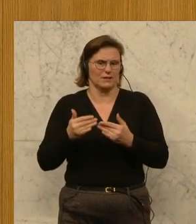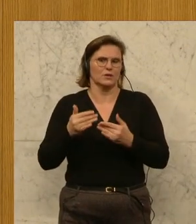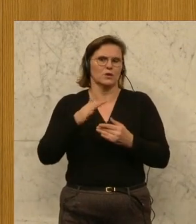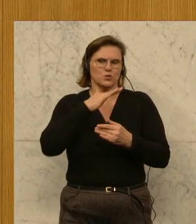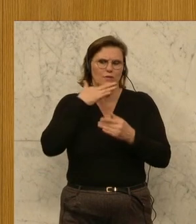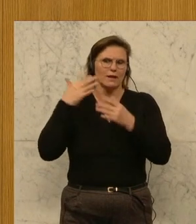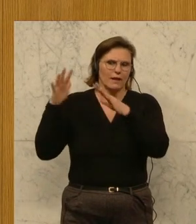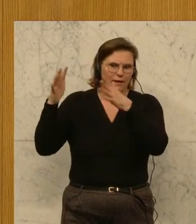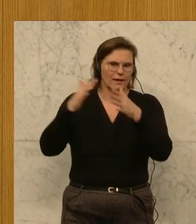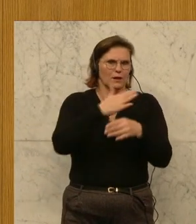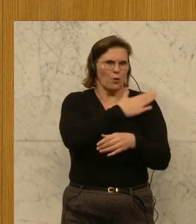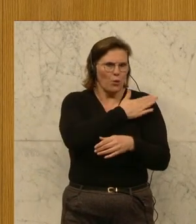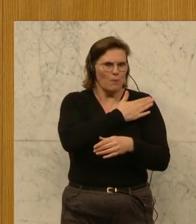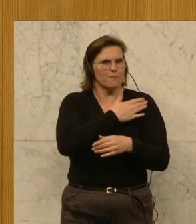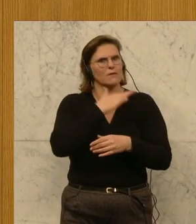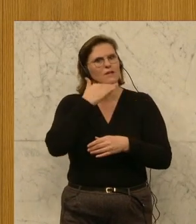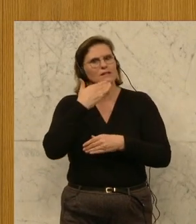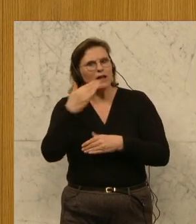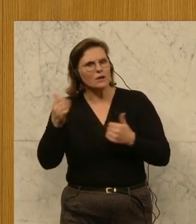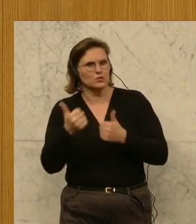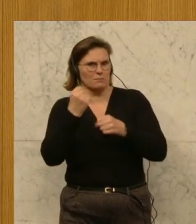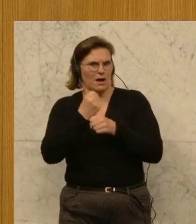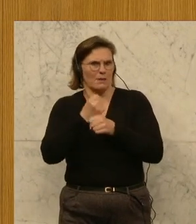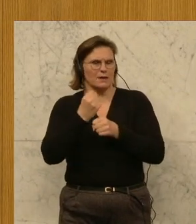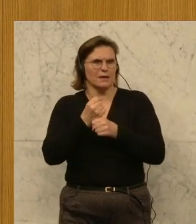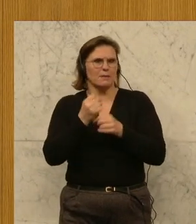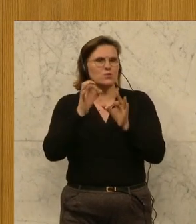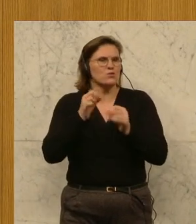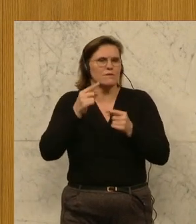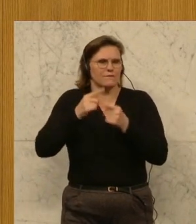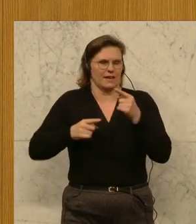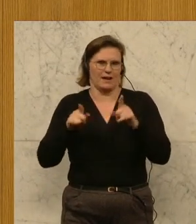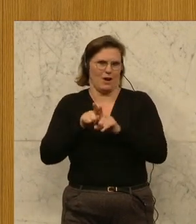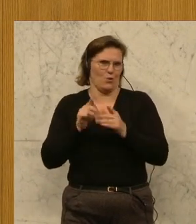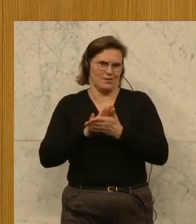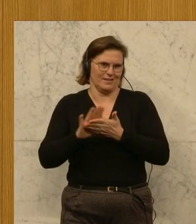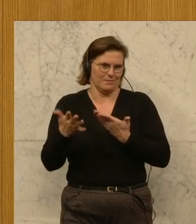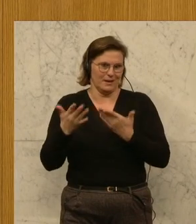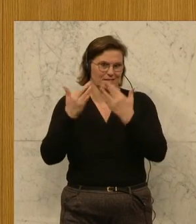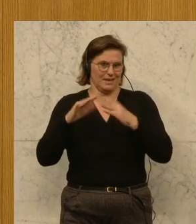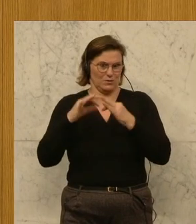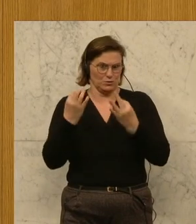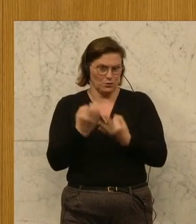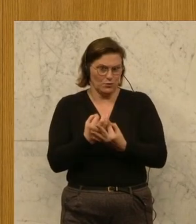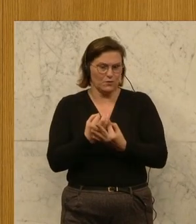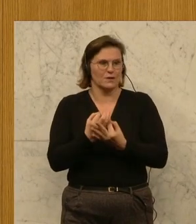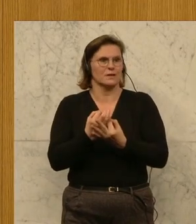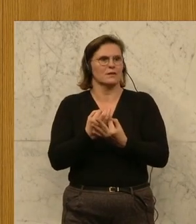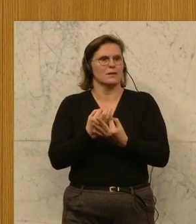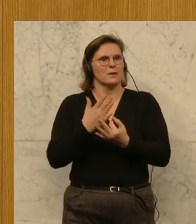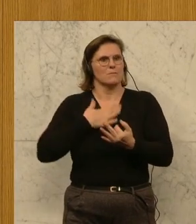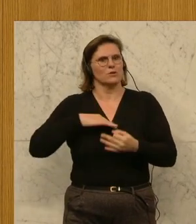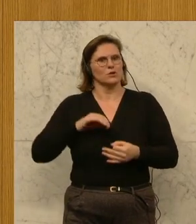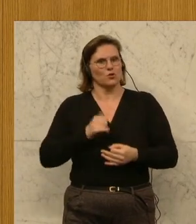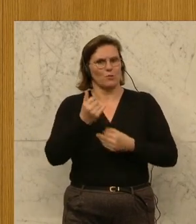den Rechnungshof und bei allem Dank für die super Arbeit. Unfehlbar ist da auch der Rechnungshof nicht. Und ich darf auch noch im